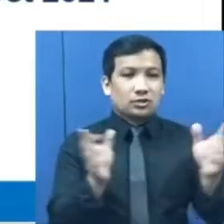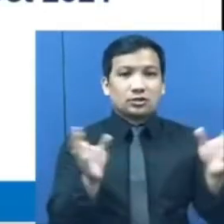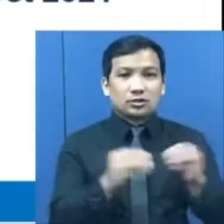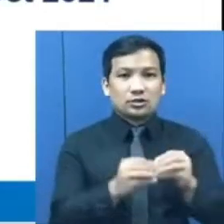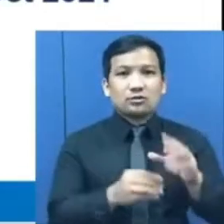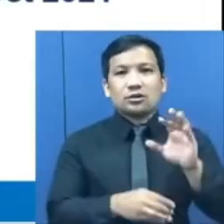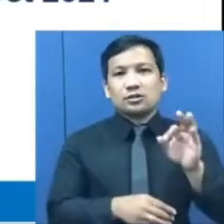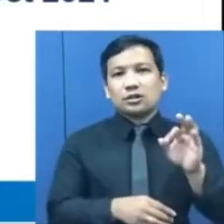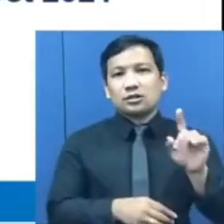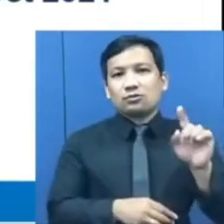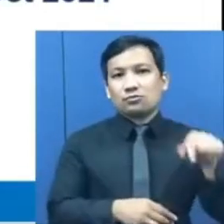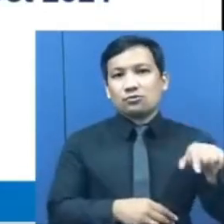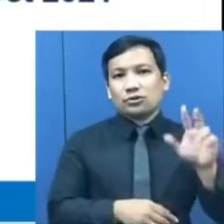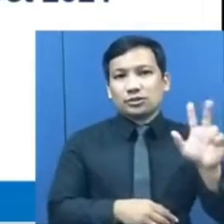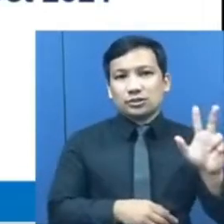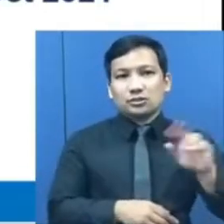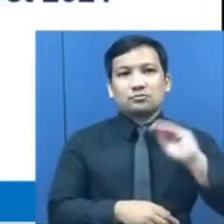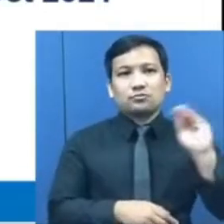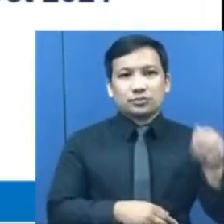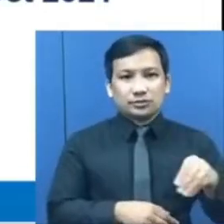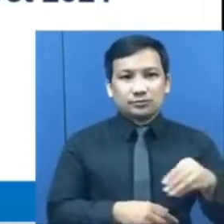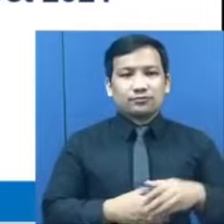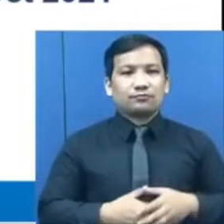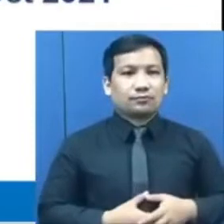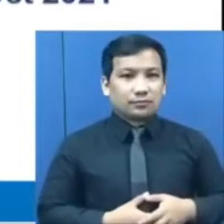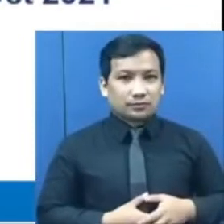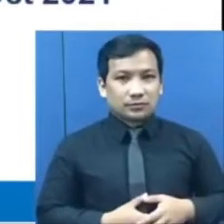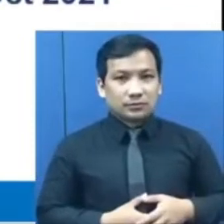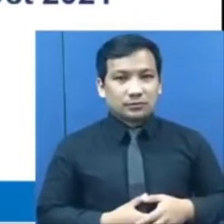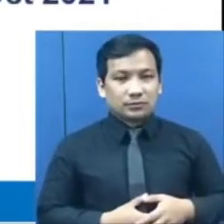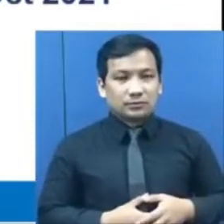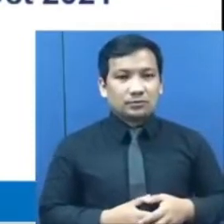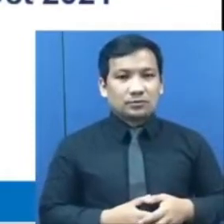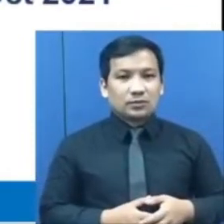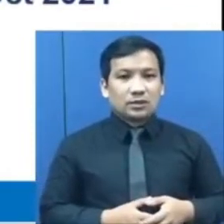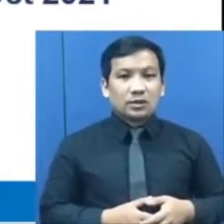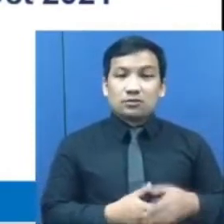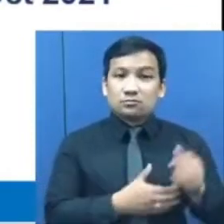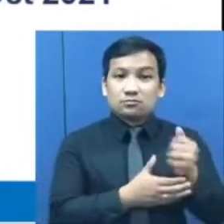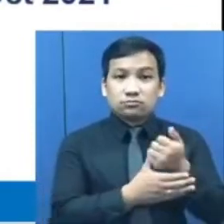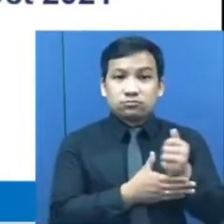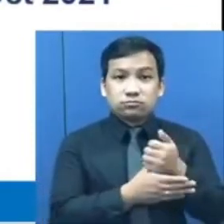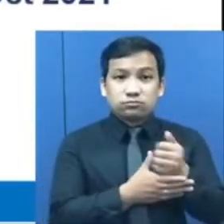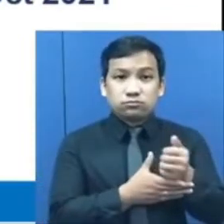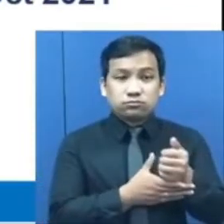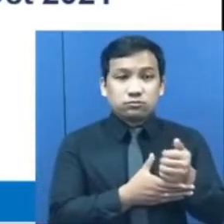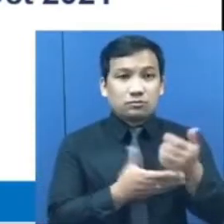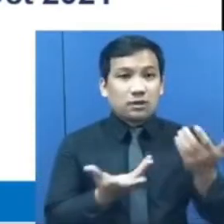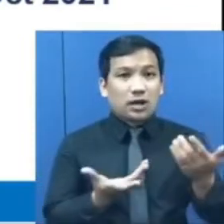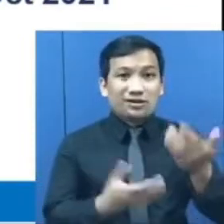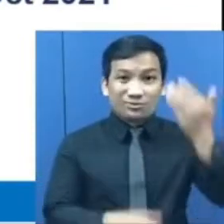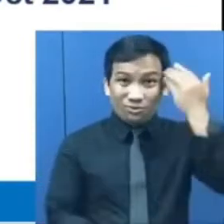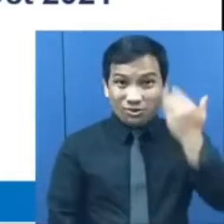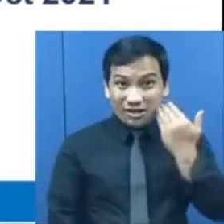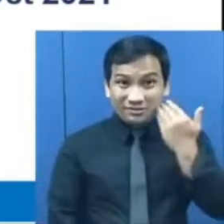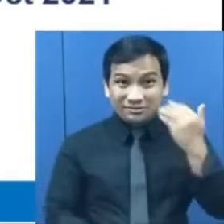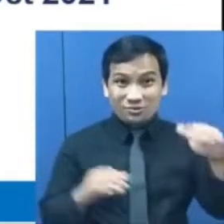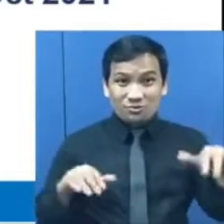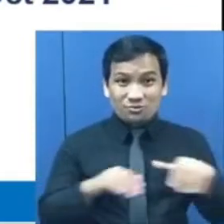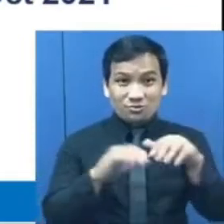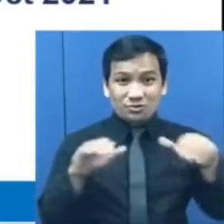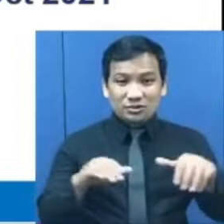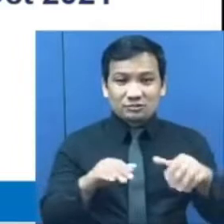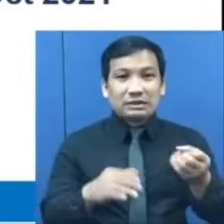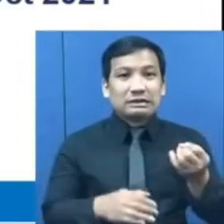91,3%. Ang bilang ng underemployed nitong Oktober 2021 ay